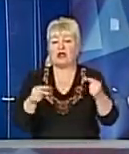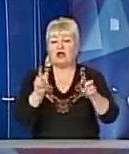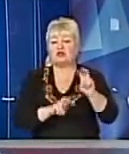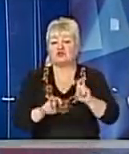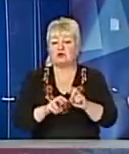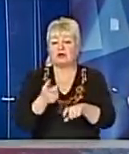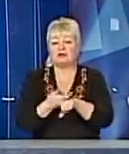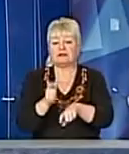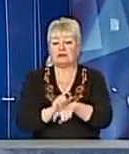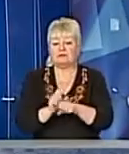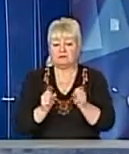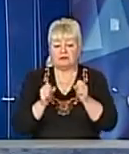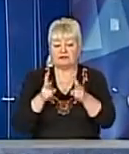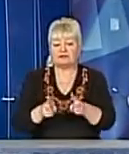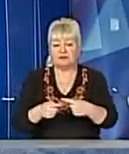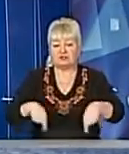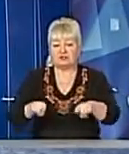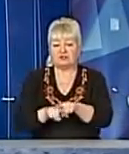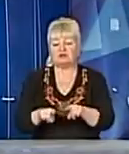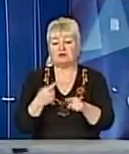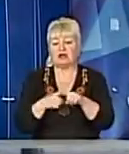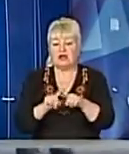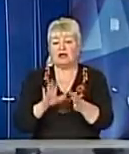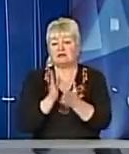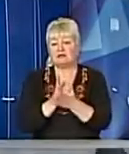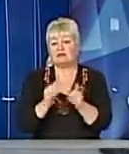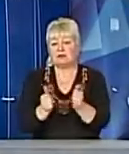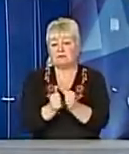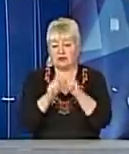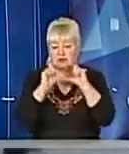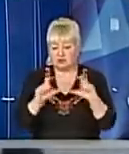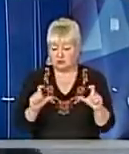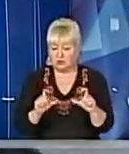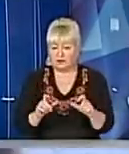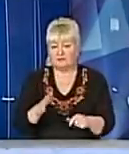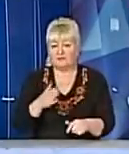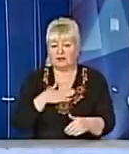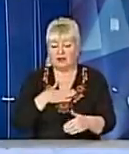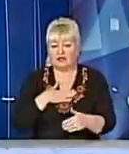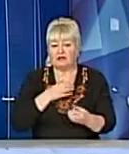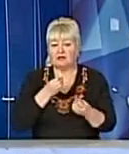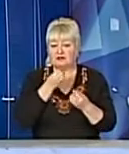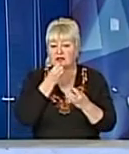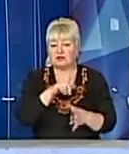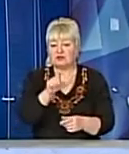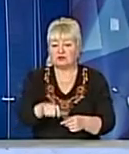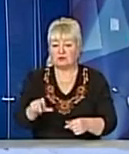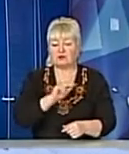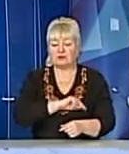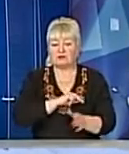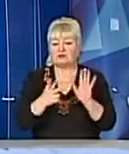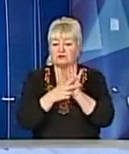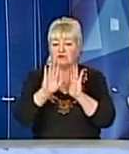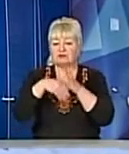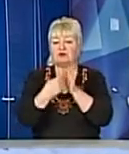Каже, зазвичай це пішохідні переходи біля навчальних закладів Наші добродії зазвичай працюють з 8 до 9.30, тобто ми